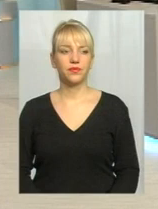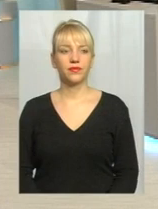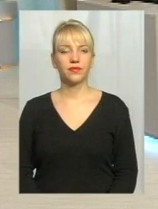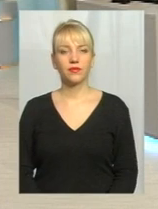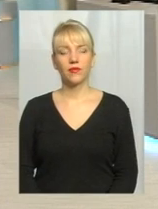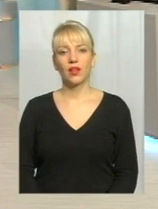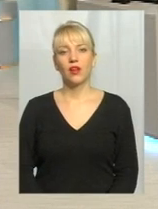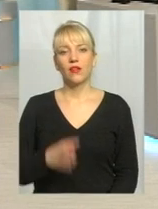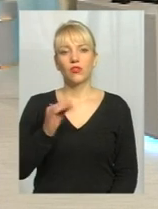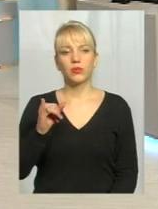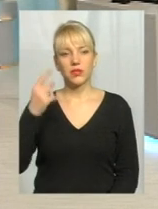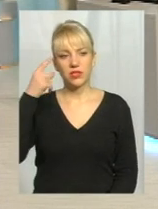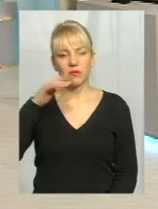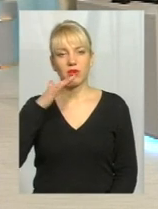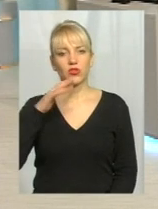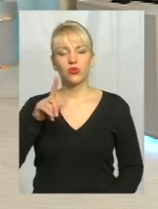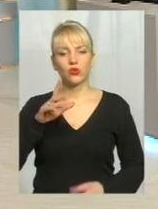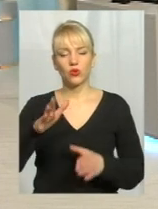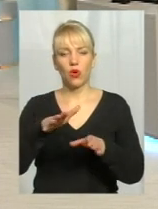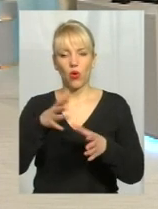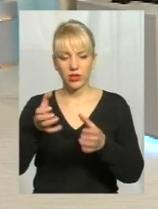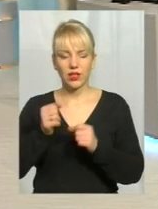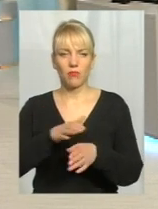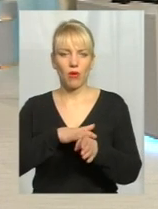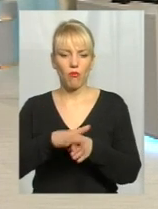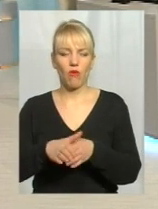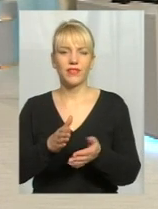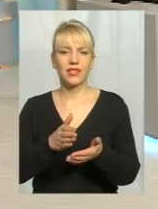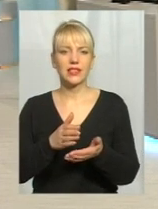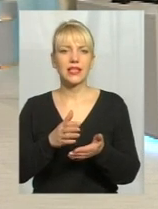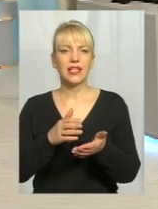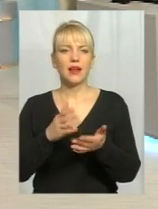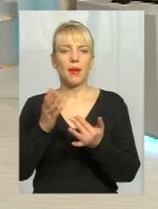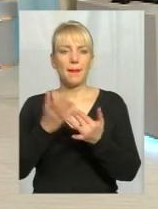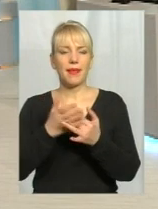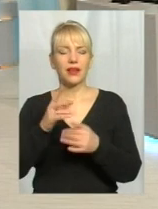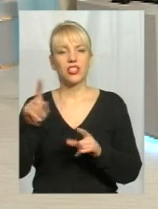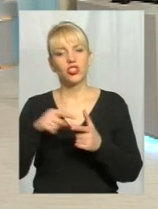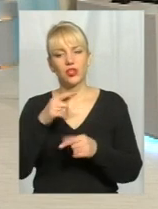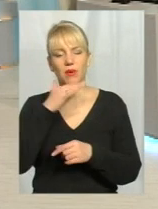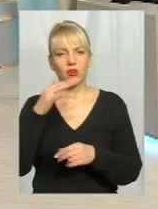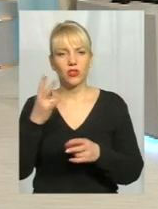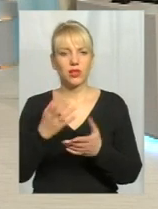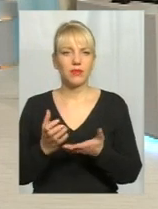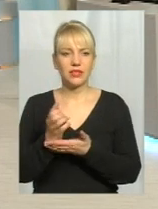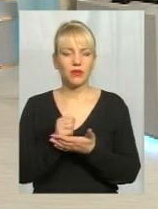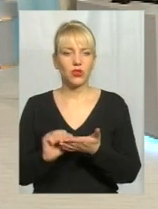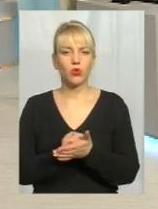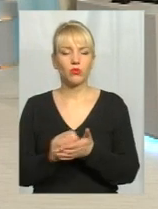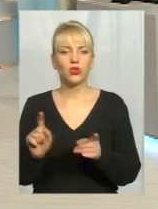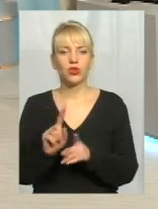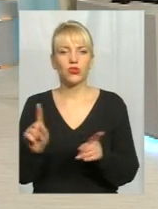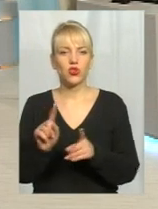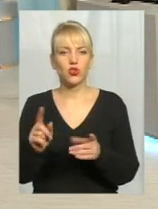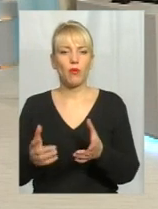Володимире, чи багатьох знаєте, хто отримує повний спектр пільг? І чи багато документів слід зібрати, щоб отримати